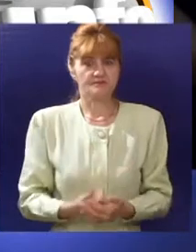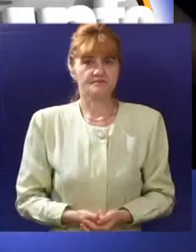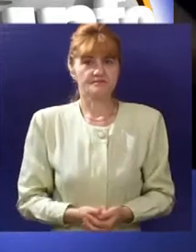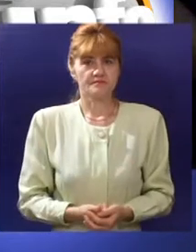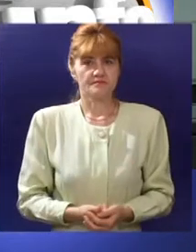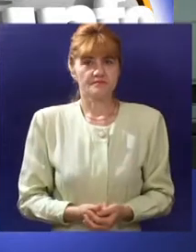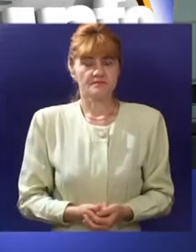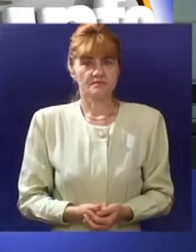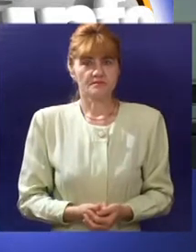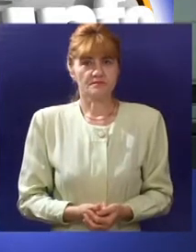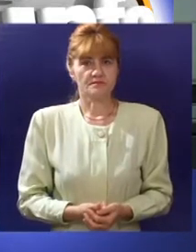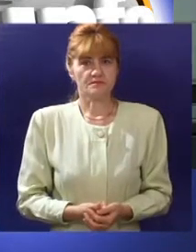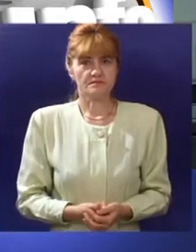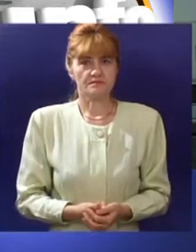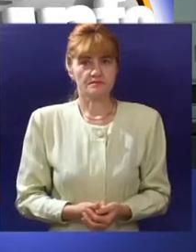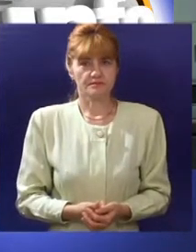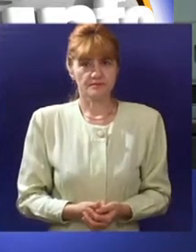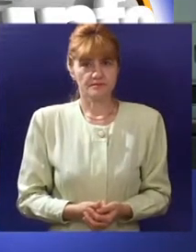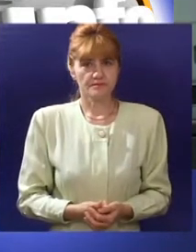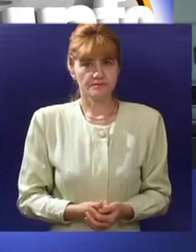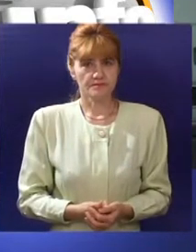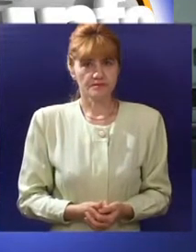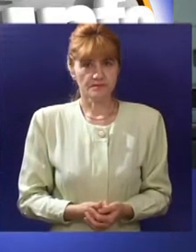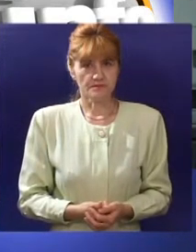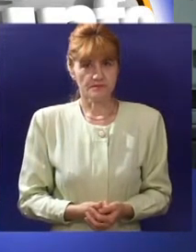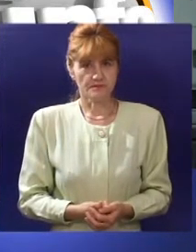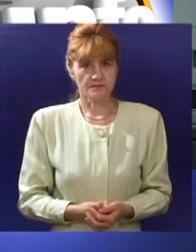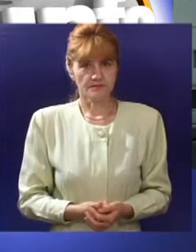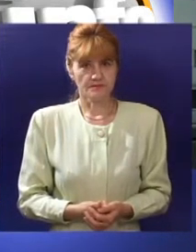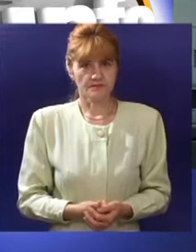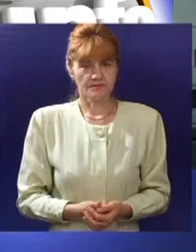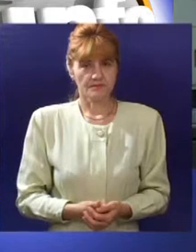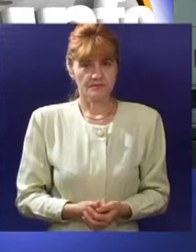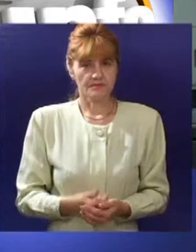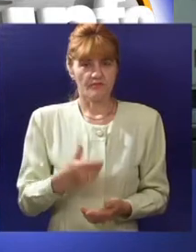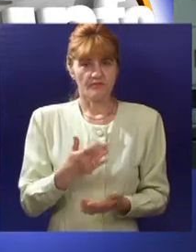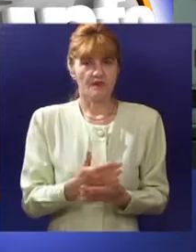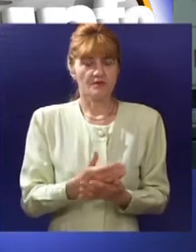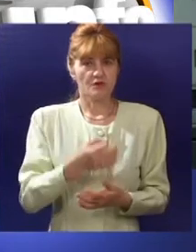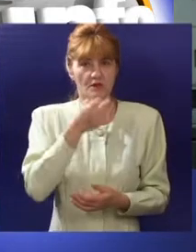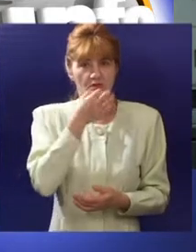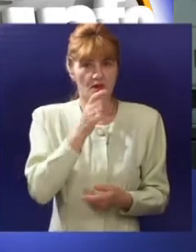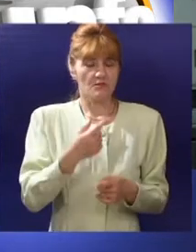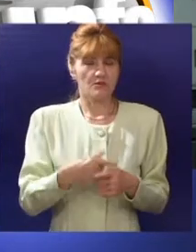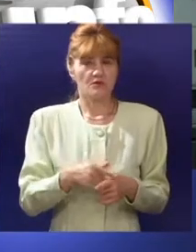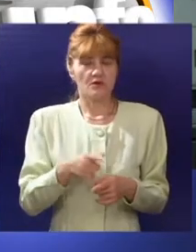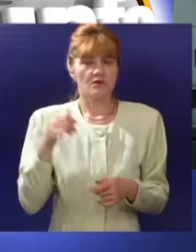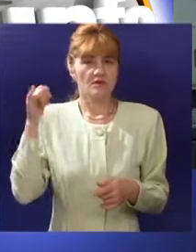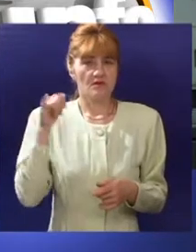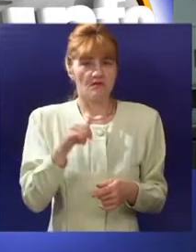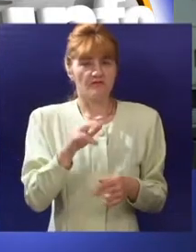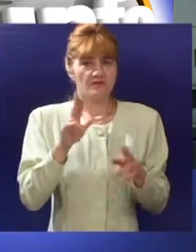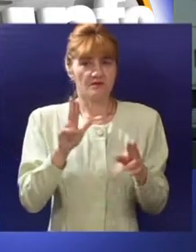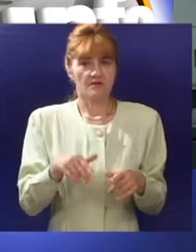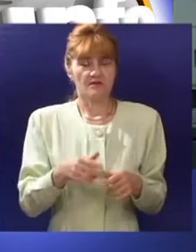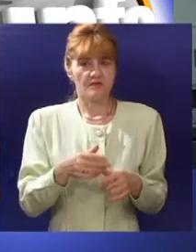se tiče skenera, oni će uključiti da na najbolj mogući način ostvarimo našu misiju o kojoj je brzni bezbredan prokrok